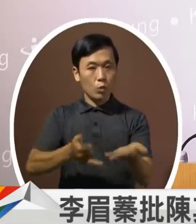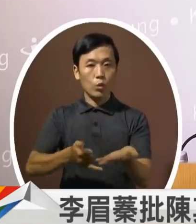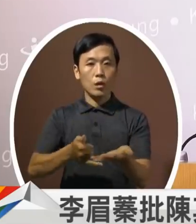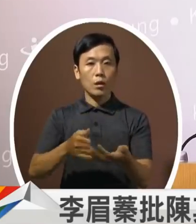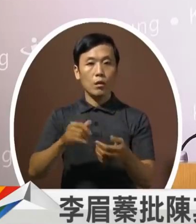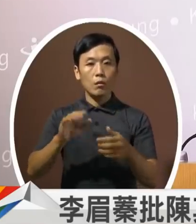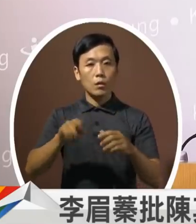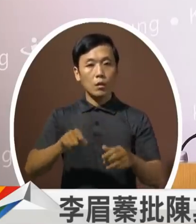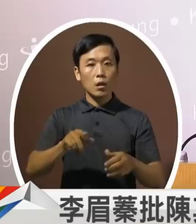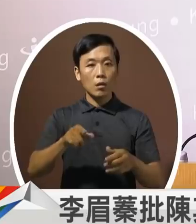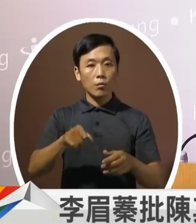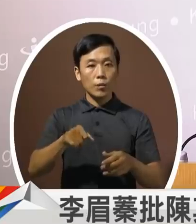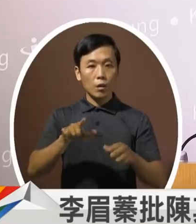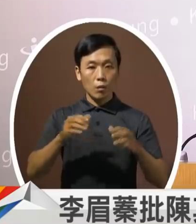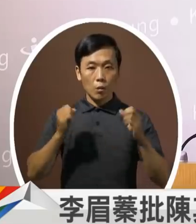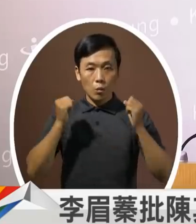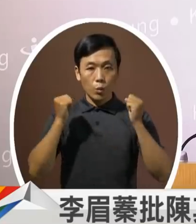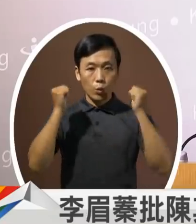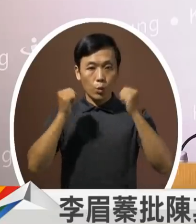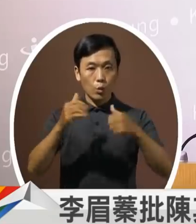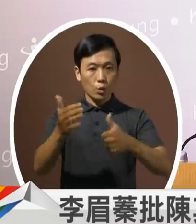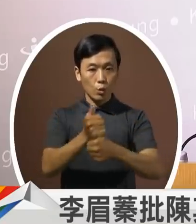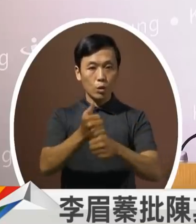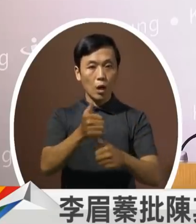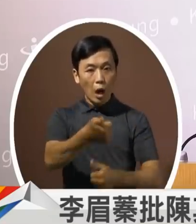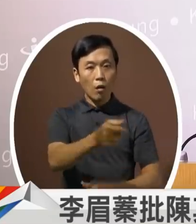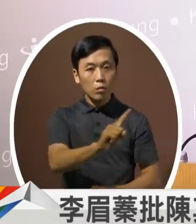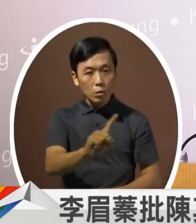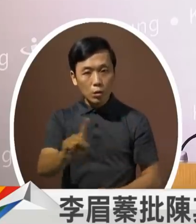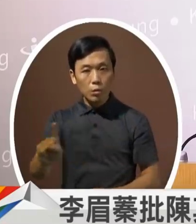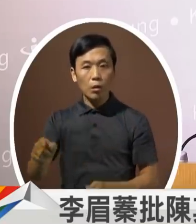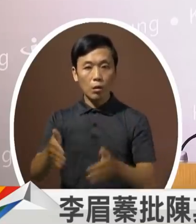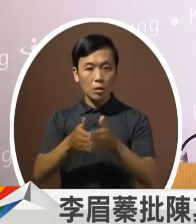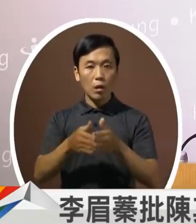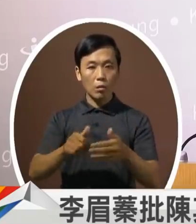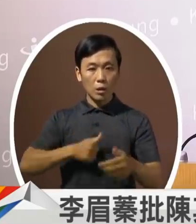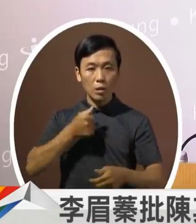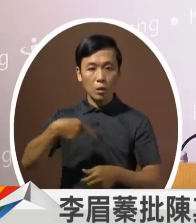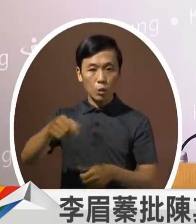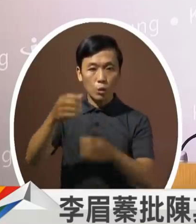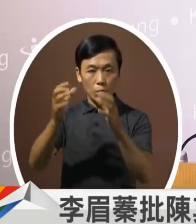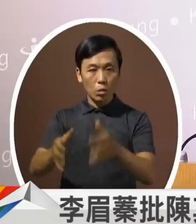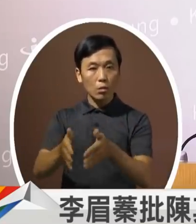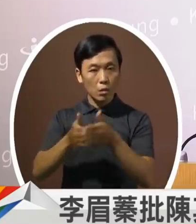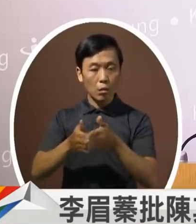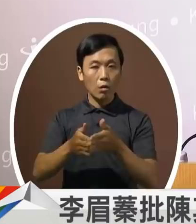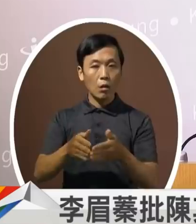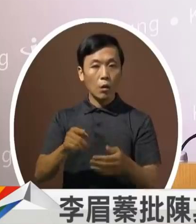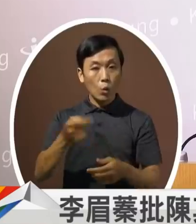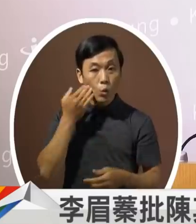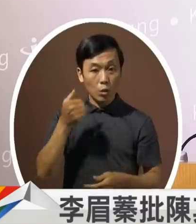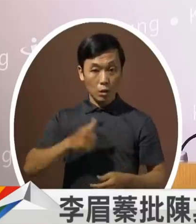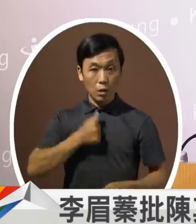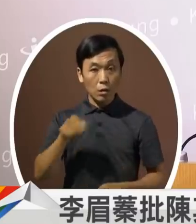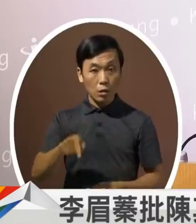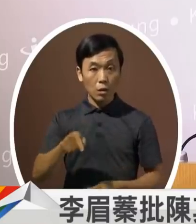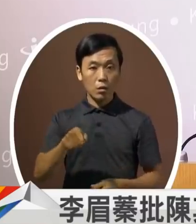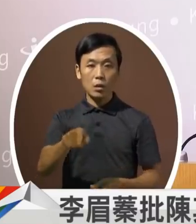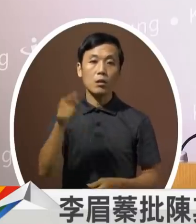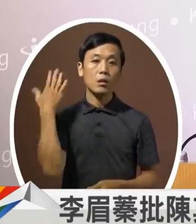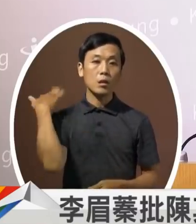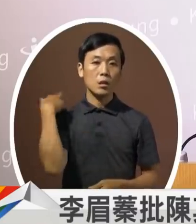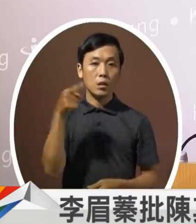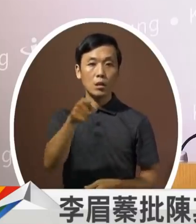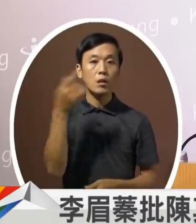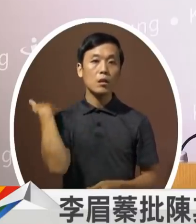国民运动中心有多好又有多好要做十座既然这样您当年为什么不要劝